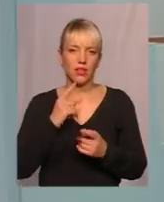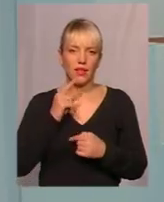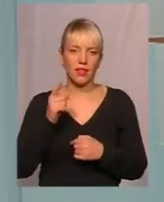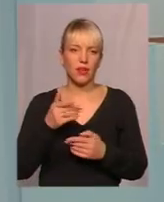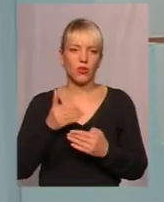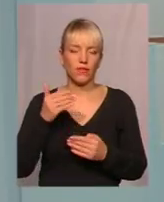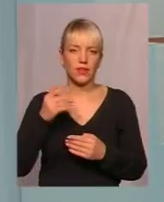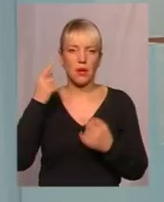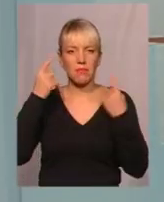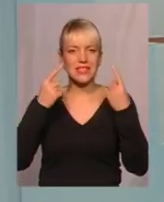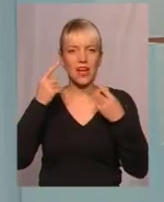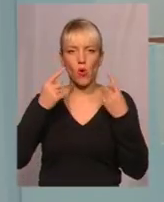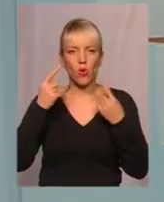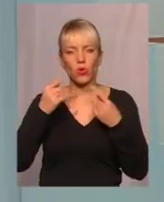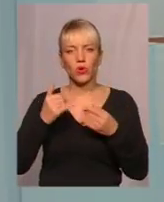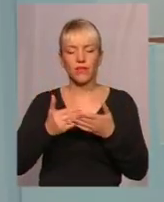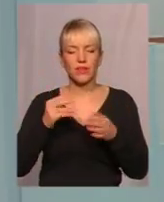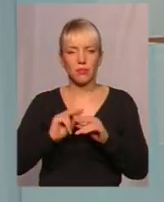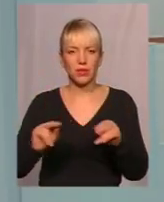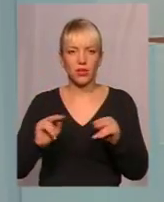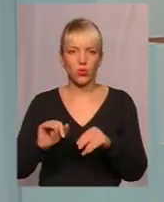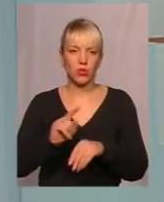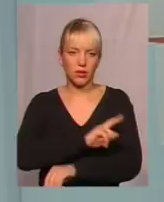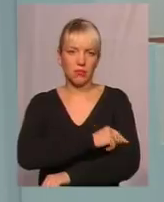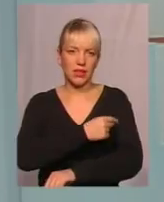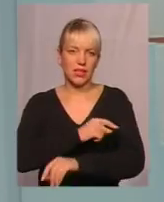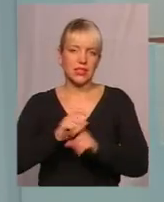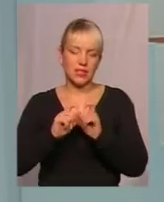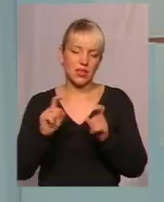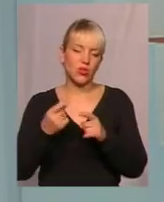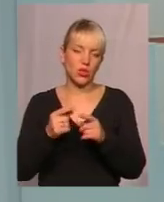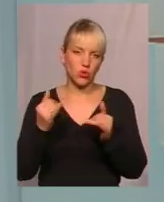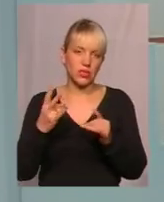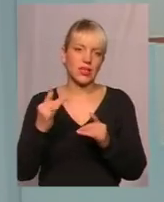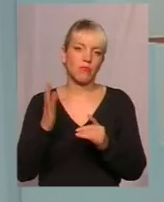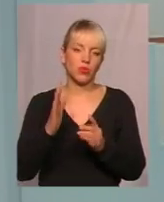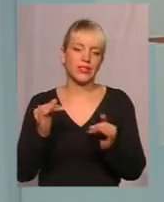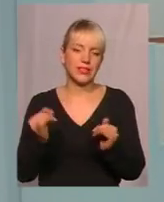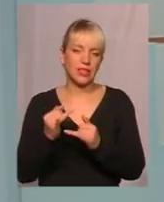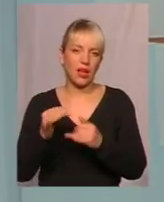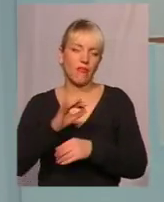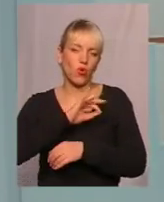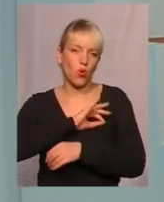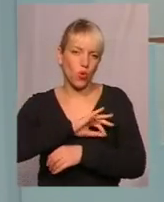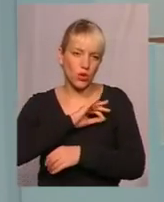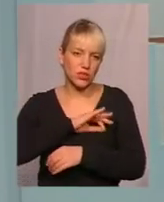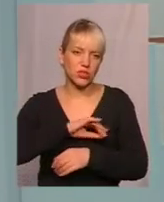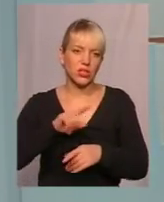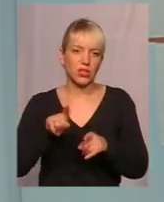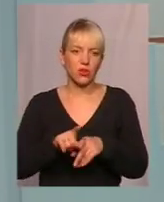від психології від педагогіки, від медицини але це також буде цікаво це також буде корисно це також